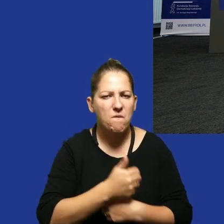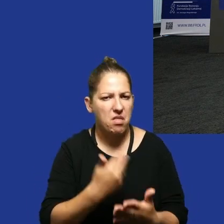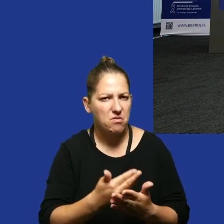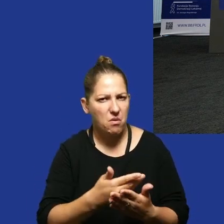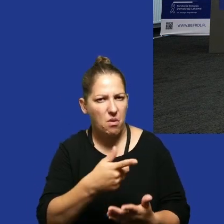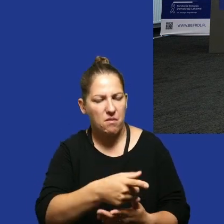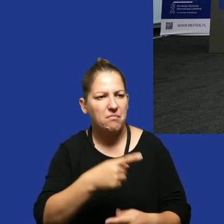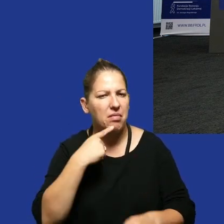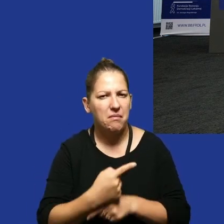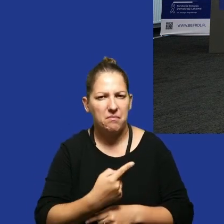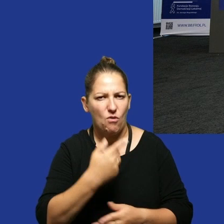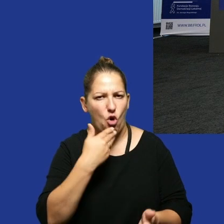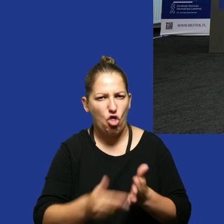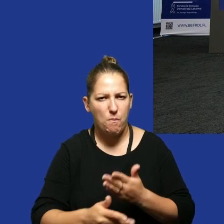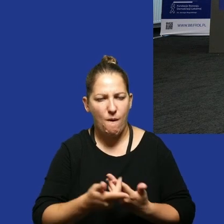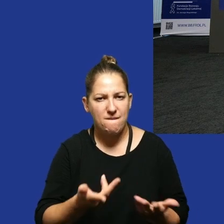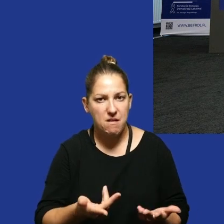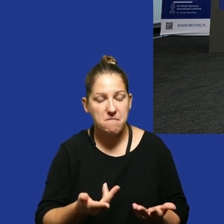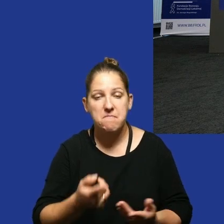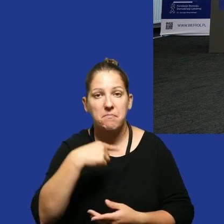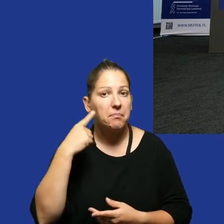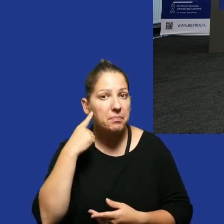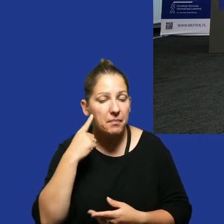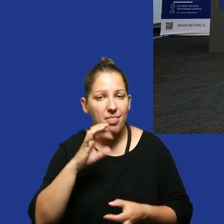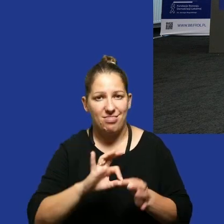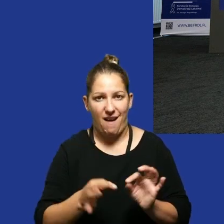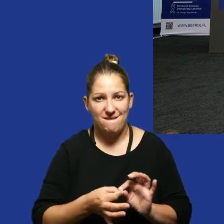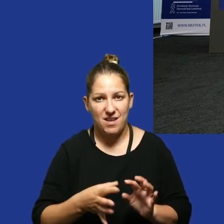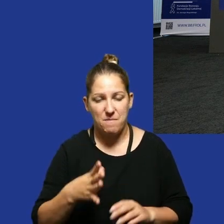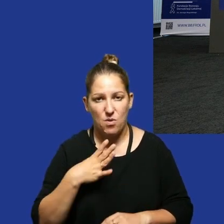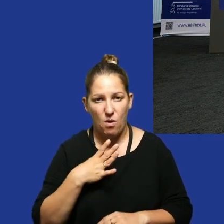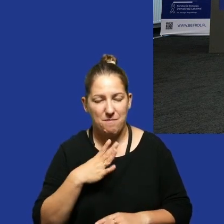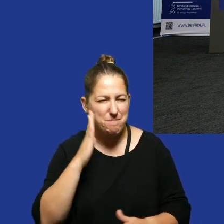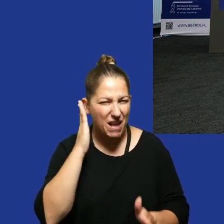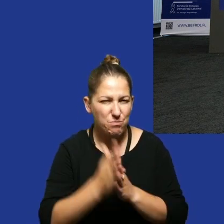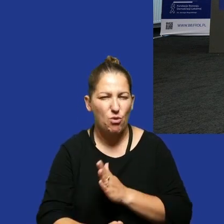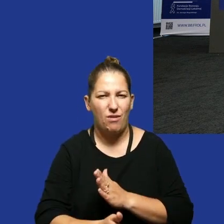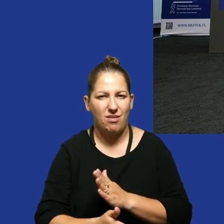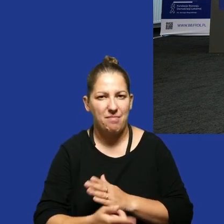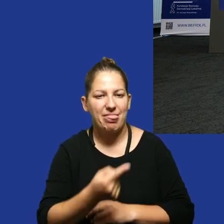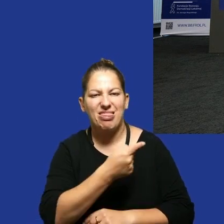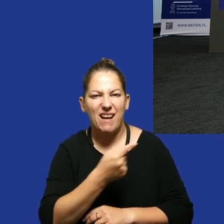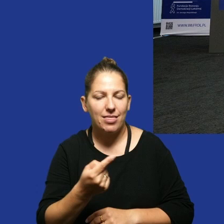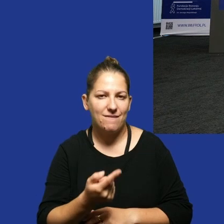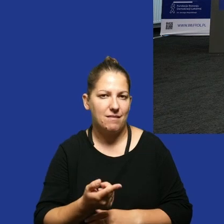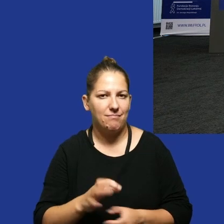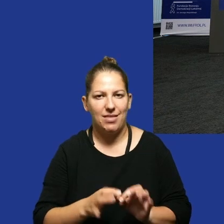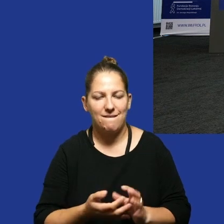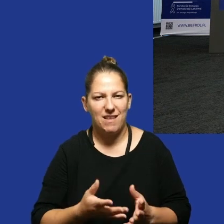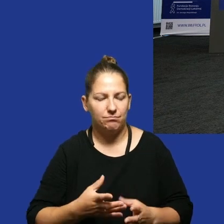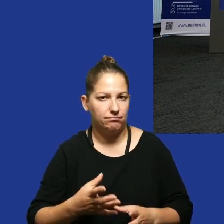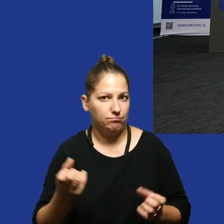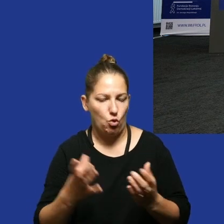rozstrzygnięcia negatywnego dla nas. I usłyszałem nawet takie bezpośrednie, negatywne, wręcz nawet